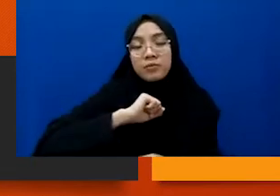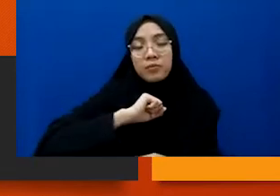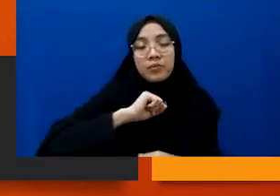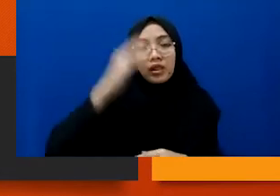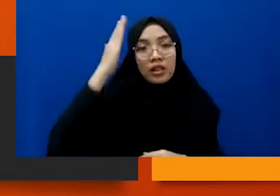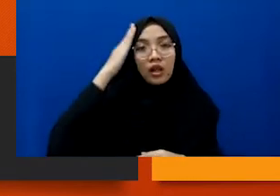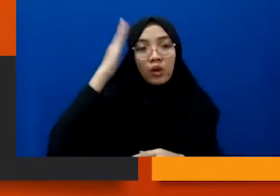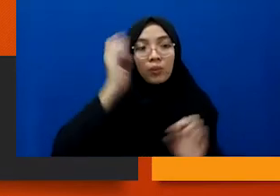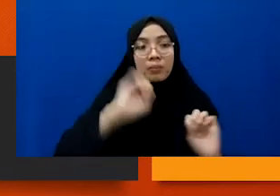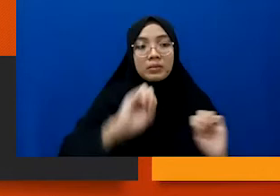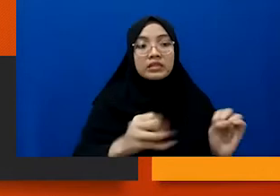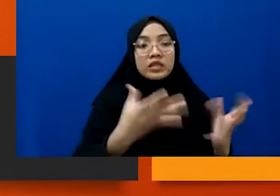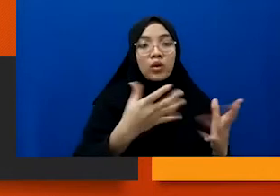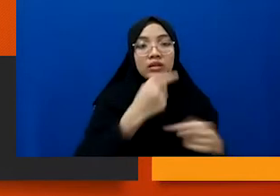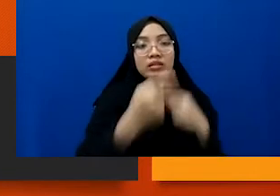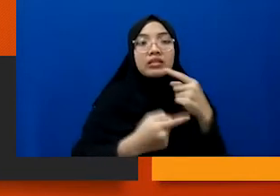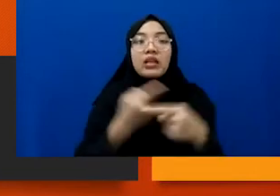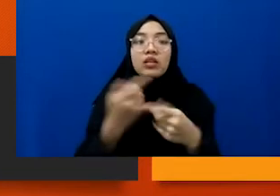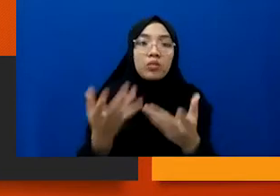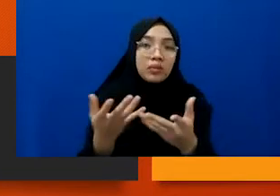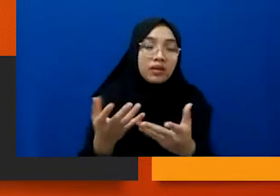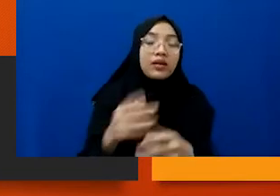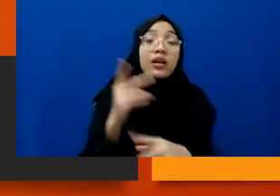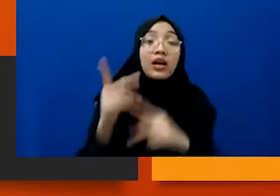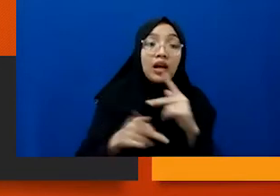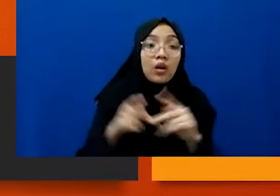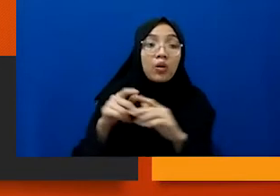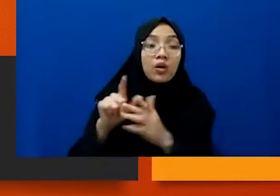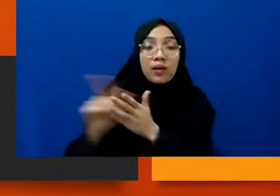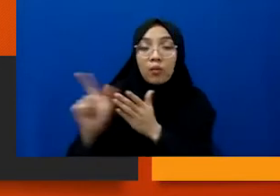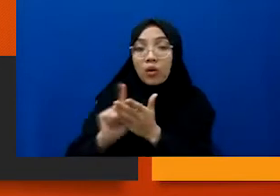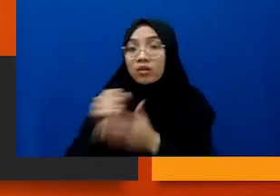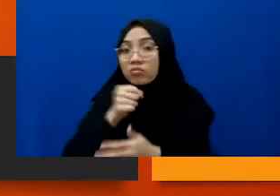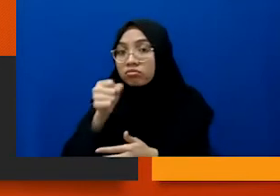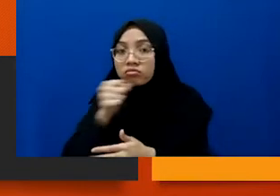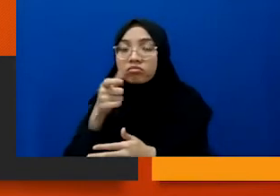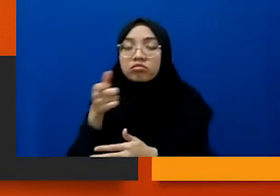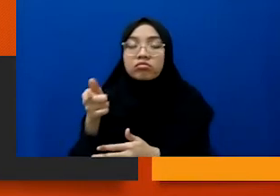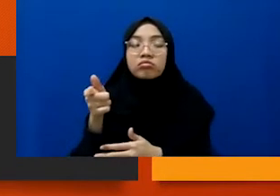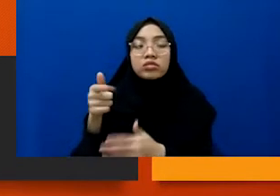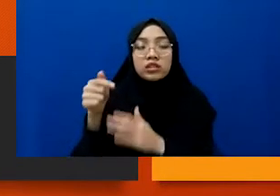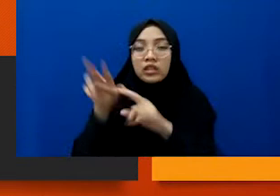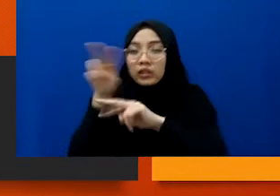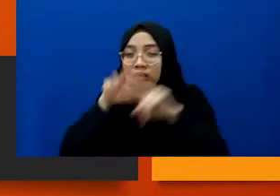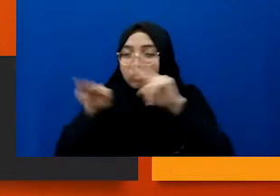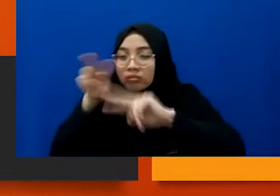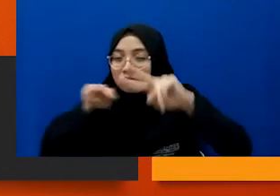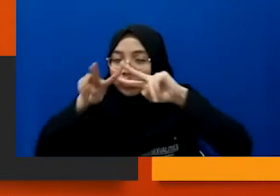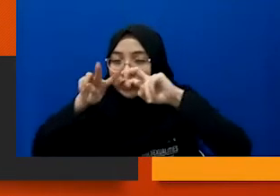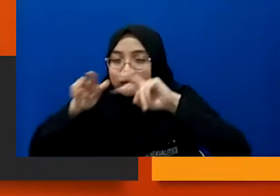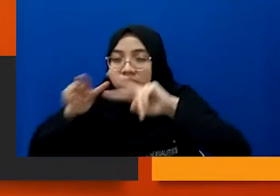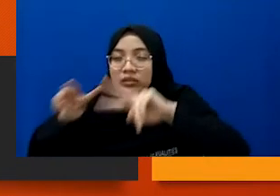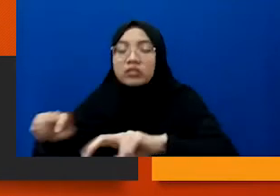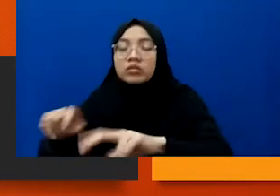peristiwanya seperti apa. Nah, tetapi kalau liputan investigasi itu berbeda. Bedanya adalah